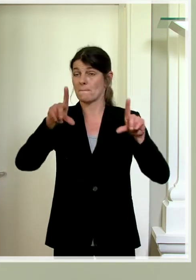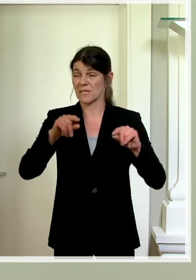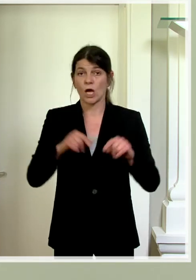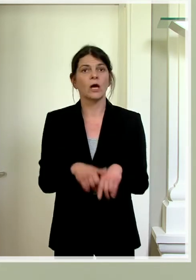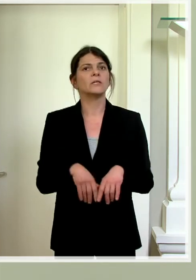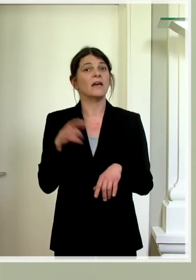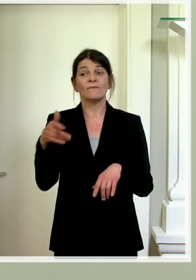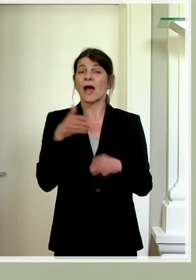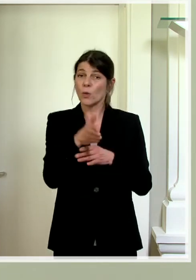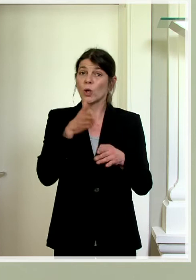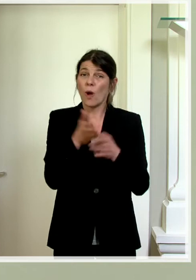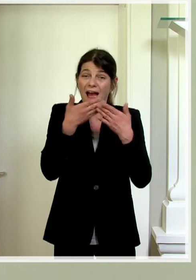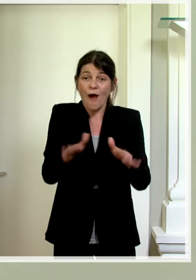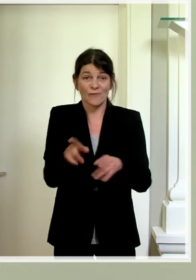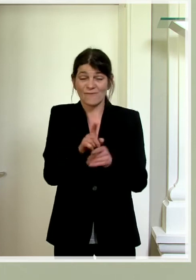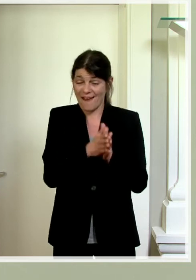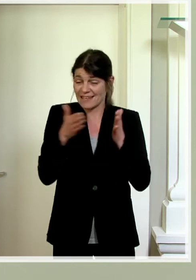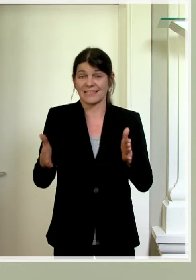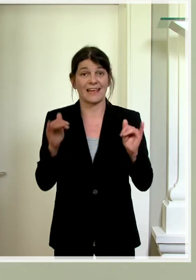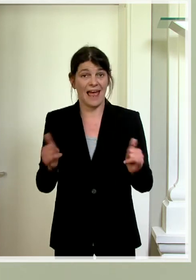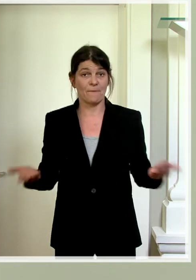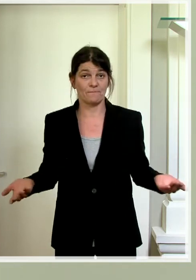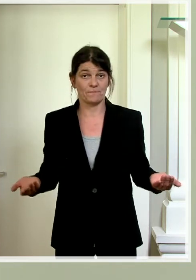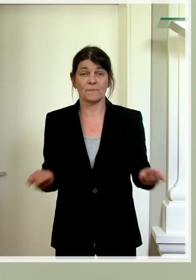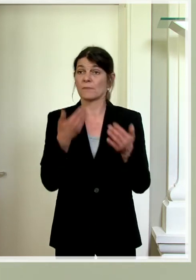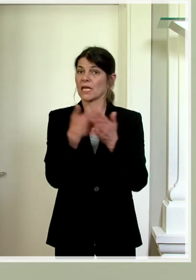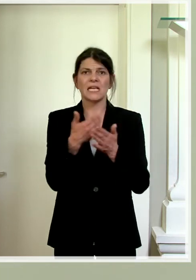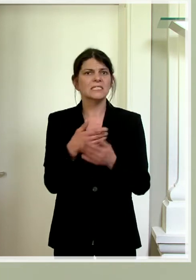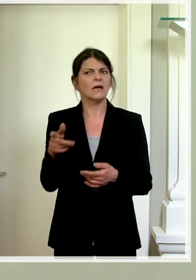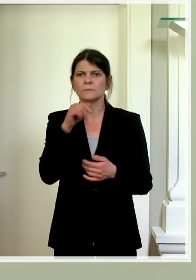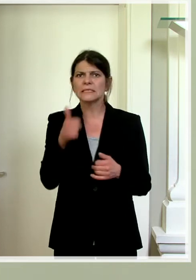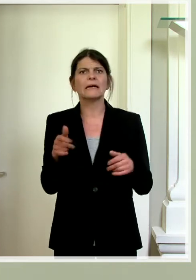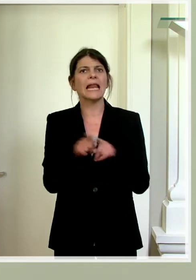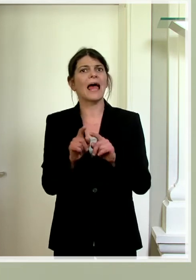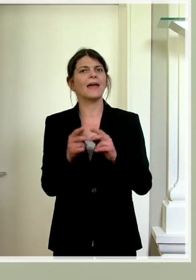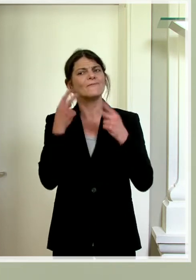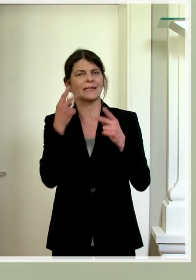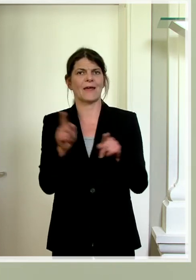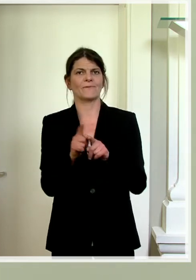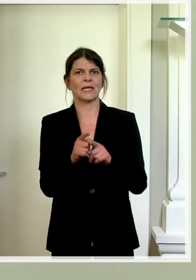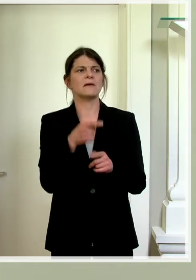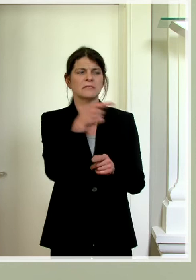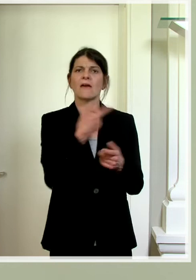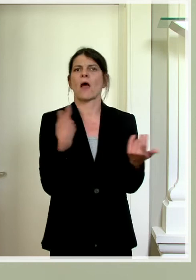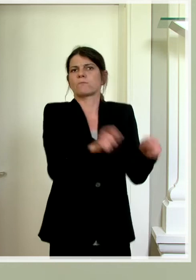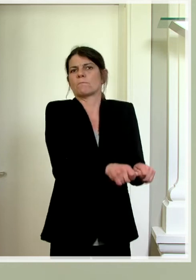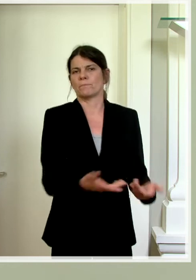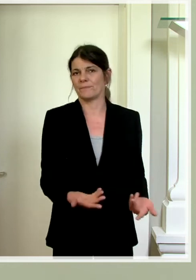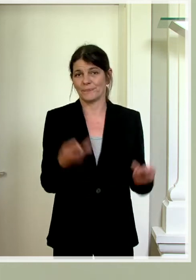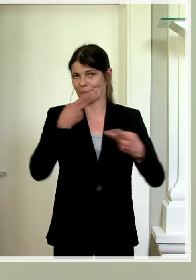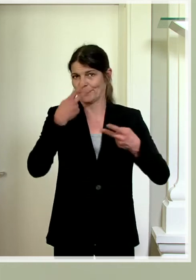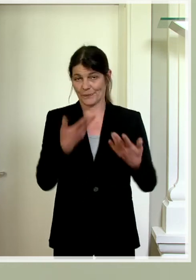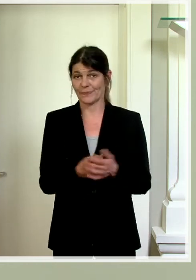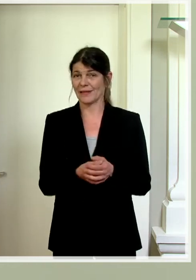waren immer geöffnet in dieser Phase. Also deshalb hatten die nicht die gleich hohe Priorität wie die, die natürlich geschlossen wurden.